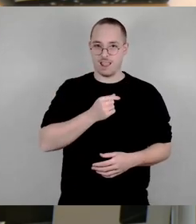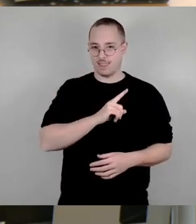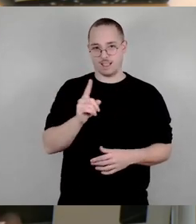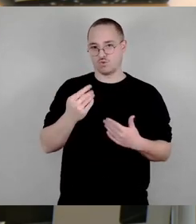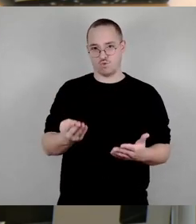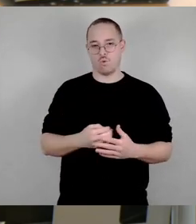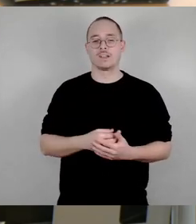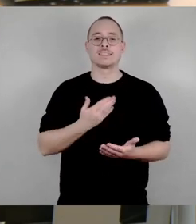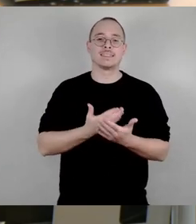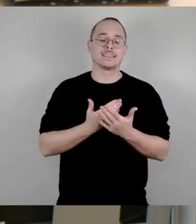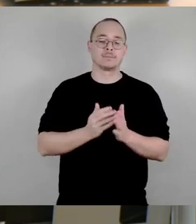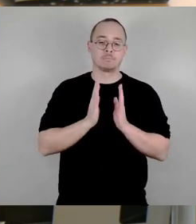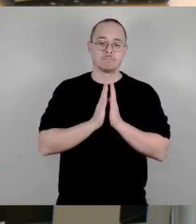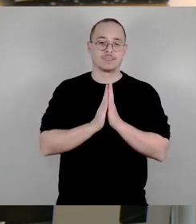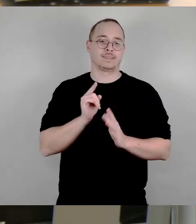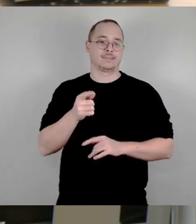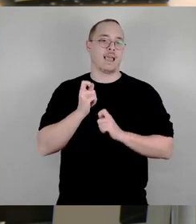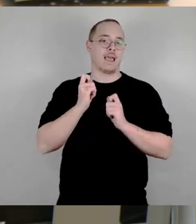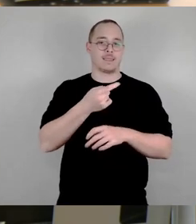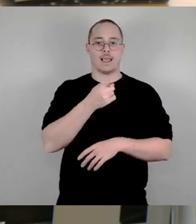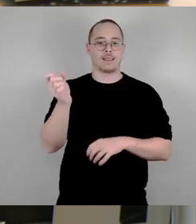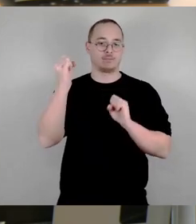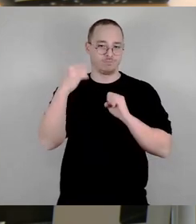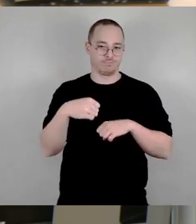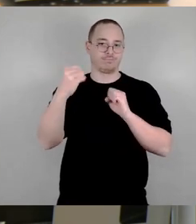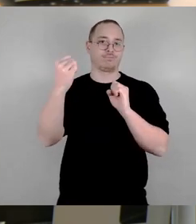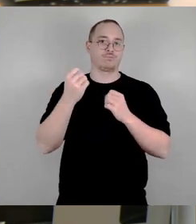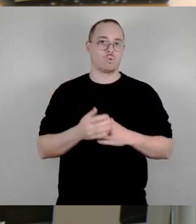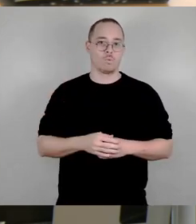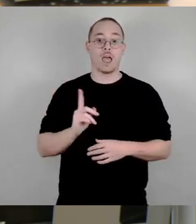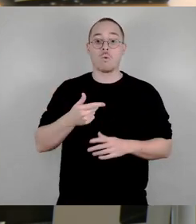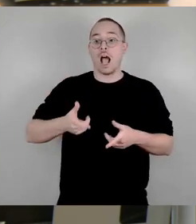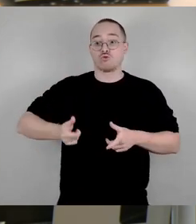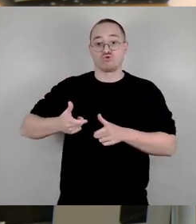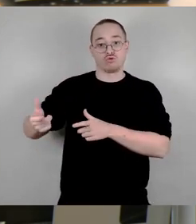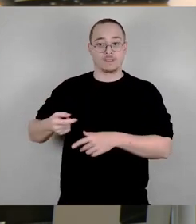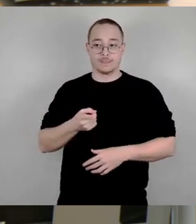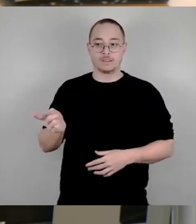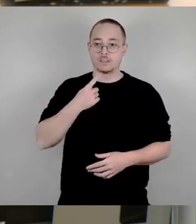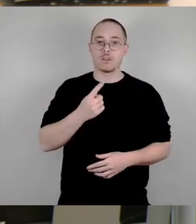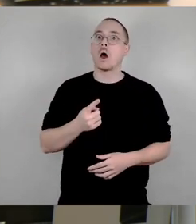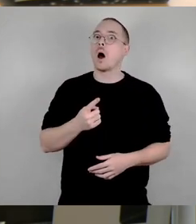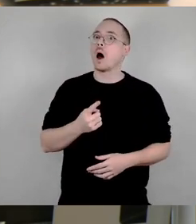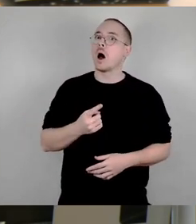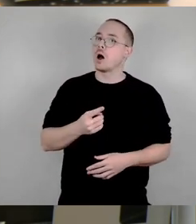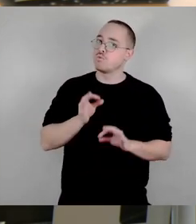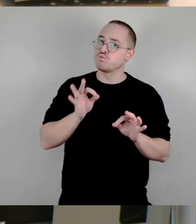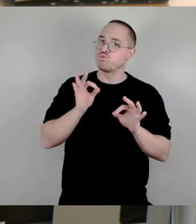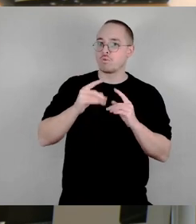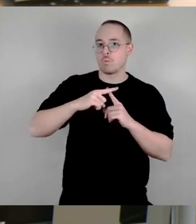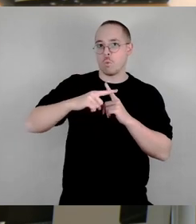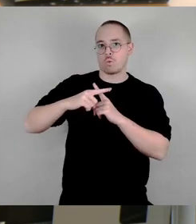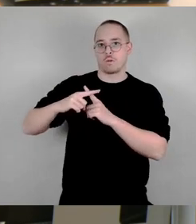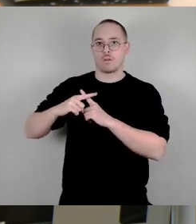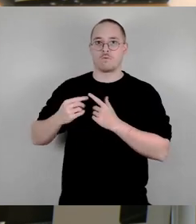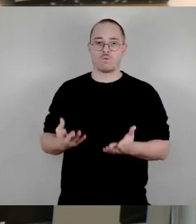ich Sie, stimmen Sie dem Antrag zu. Er hat auch in den Ausschüssen zustimmende Voten erfahren und versuchen wir gemeinsam hier